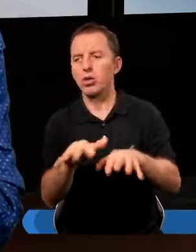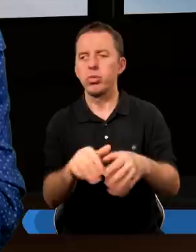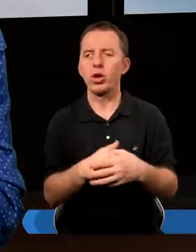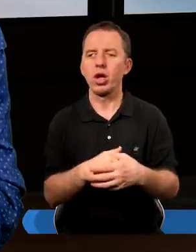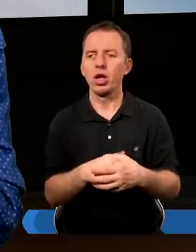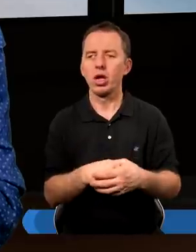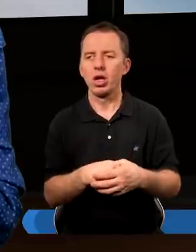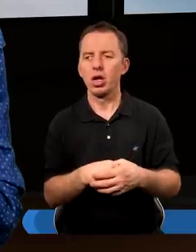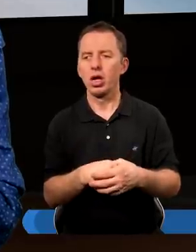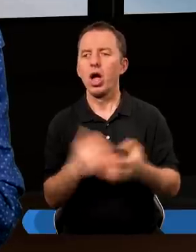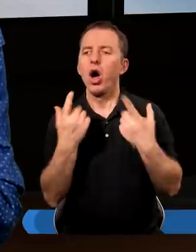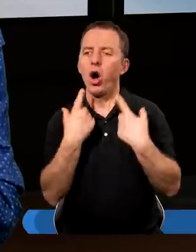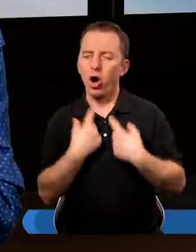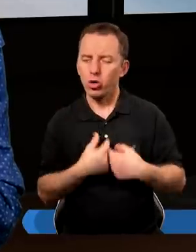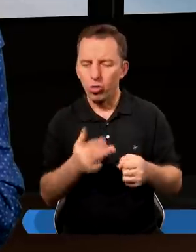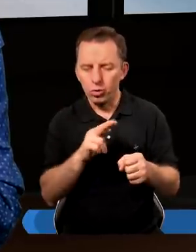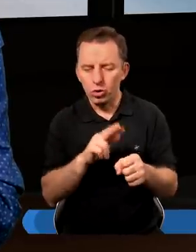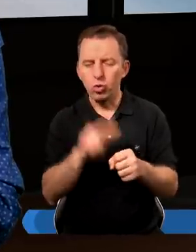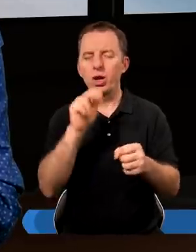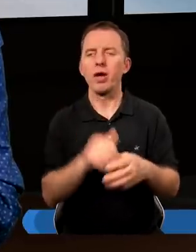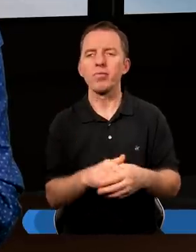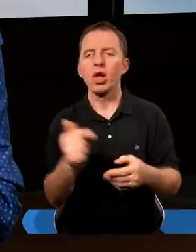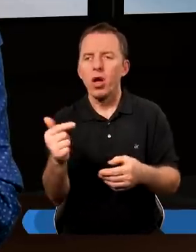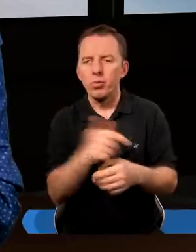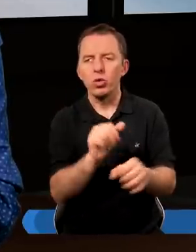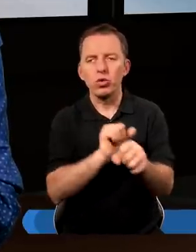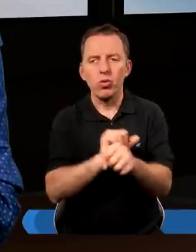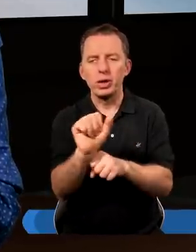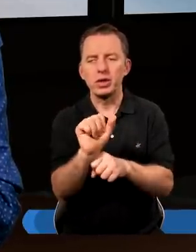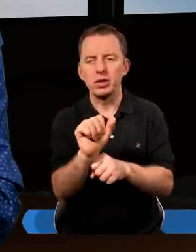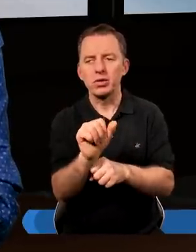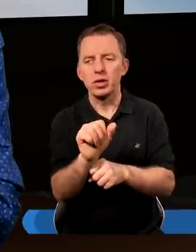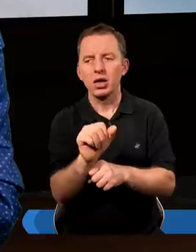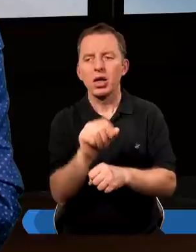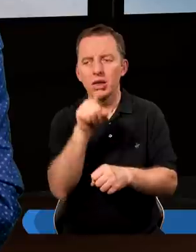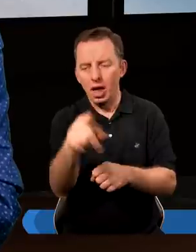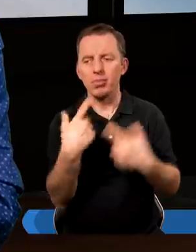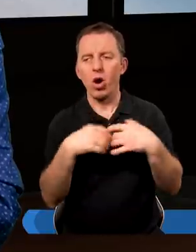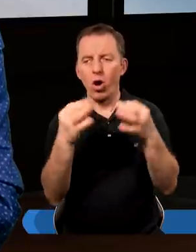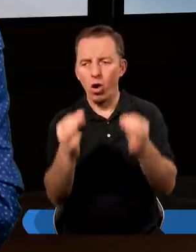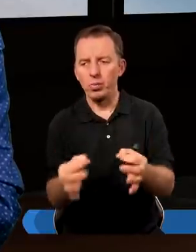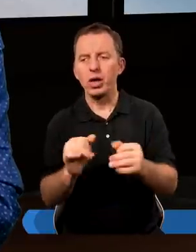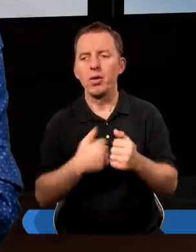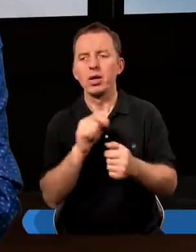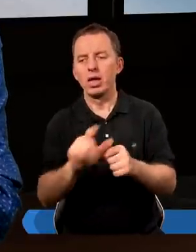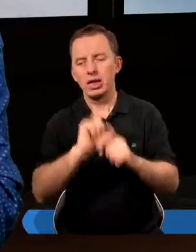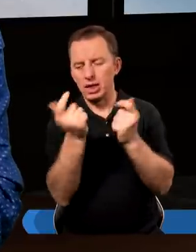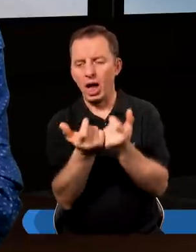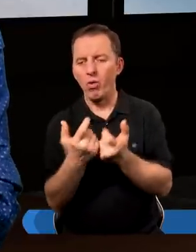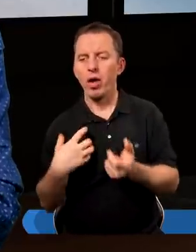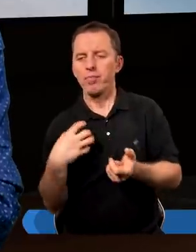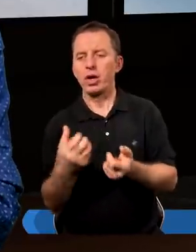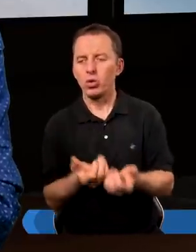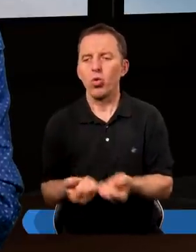sporo, osób, które muszą być tam obecne, aby ten cały